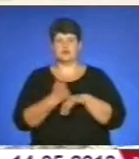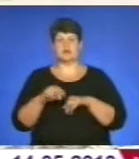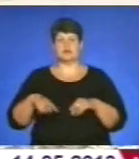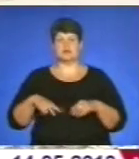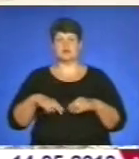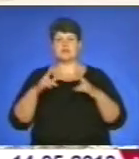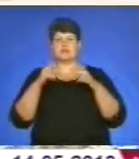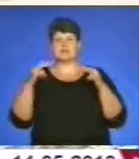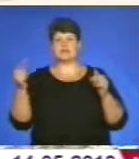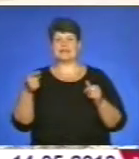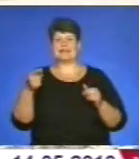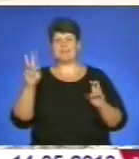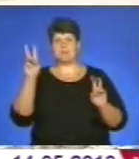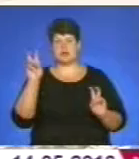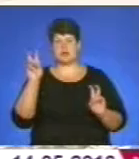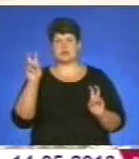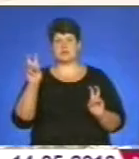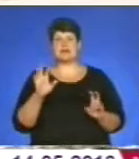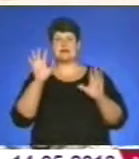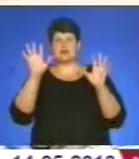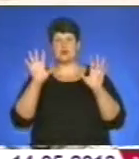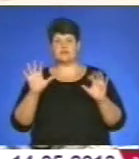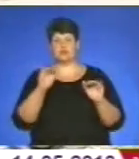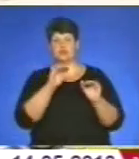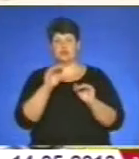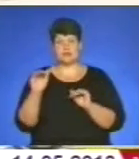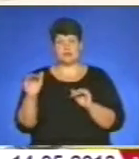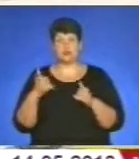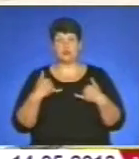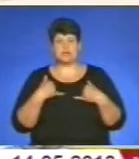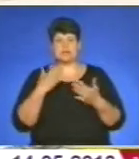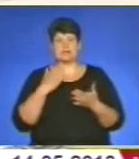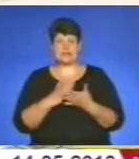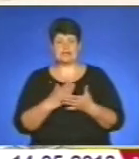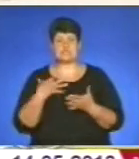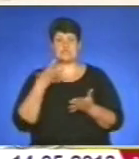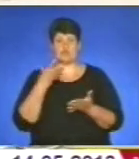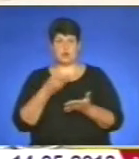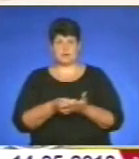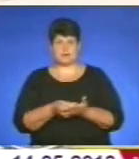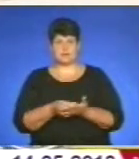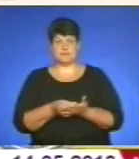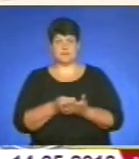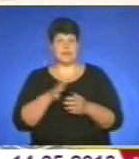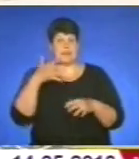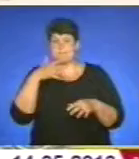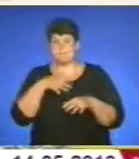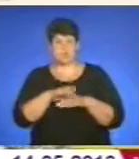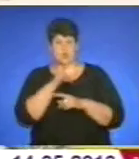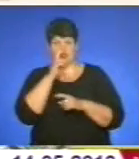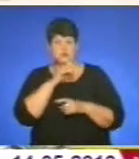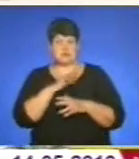законодавчому рівні в нас є свої непорозуміння